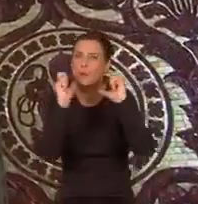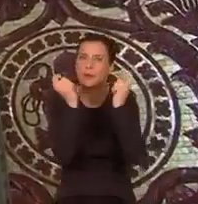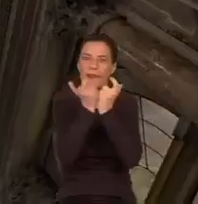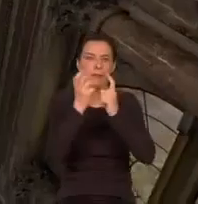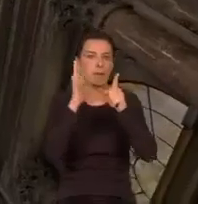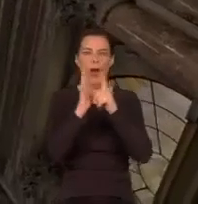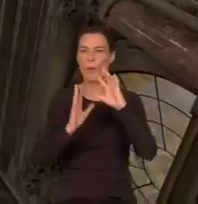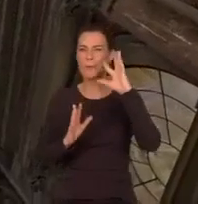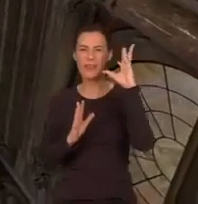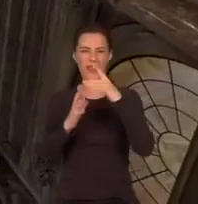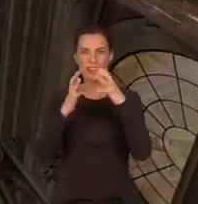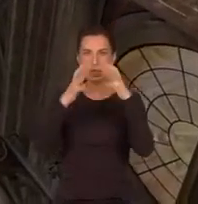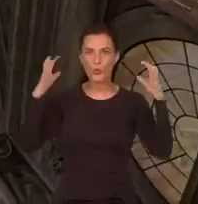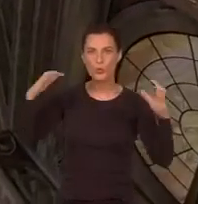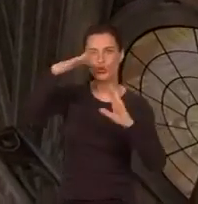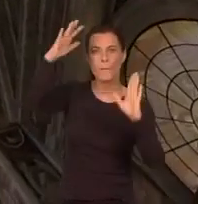rozmiarów paryskiej Notre-Dama.